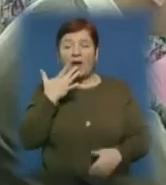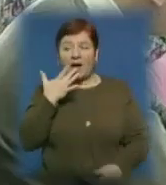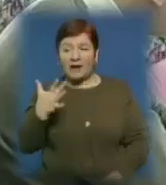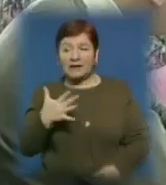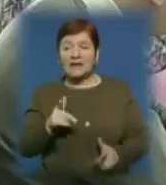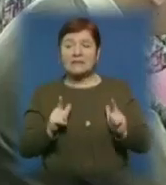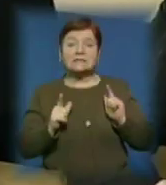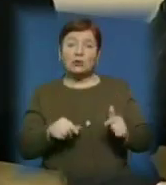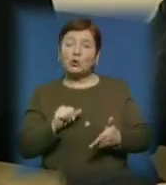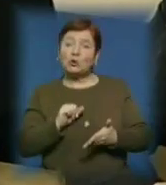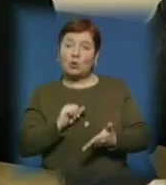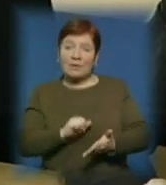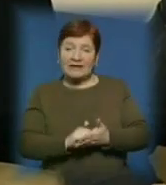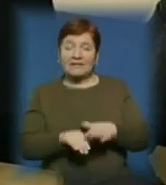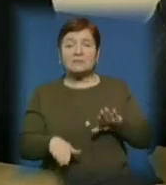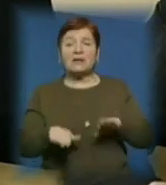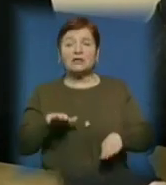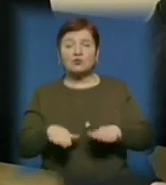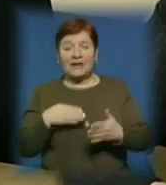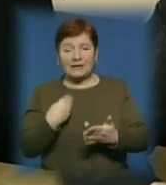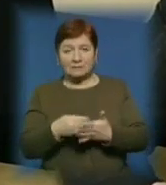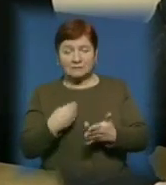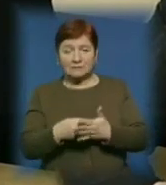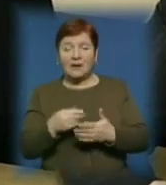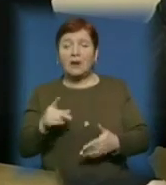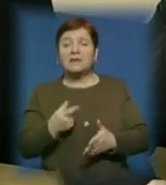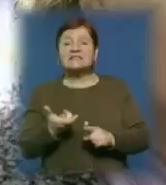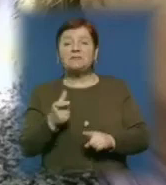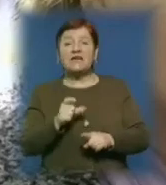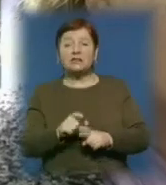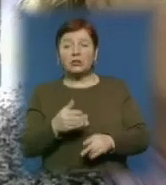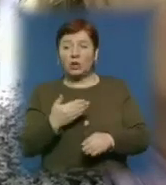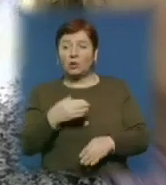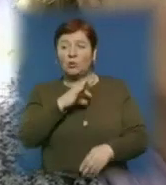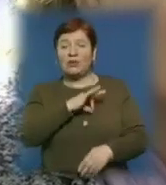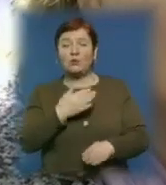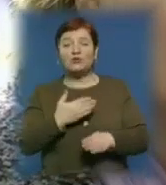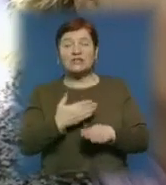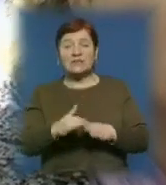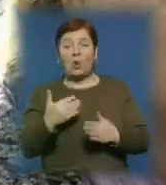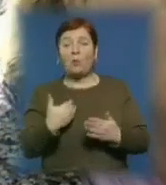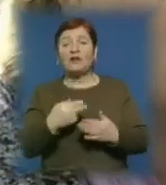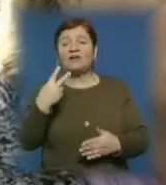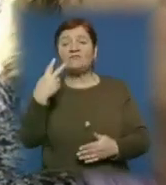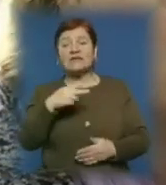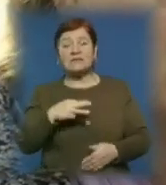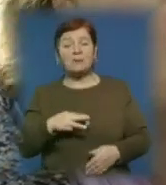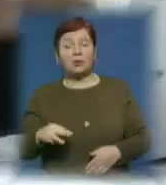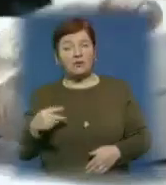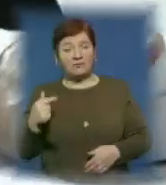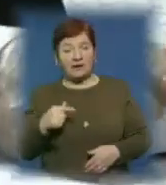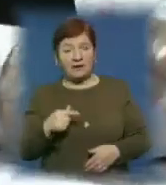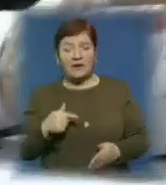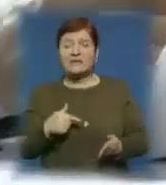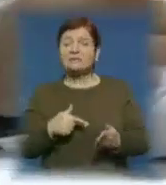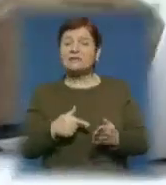документом, для збалансування бюджету необхідно збільшити його дохідну частину на понад 20 мільйонів гривень. Інакше з